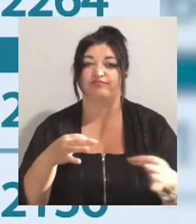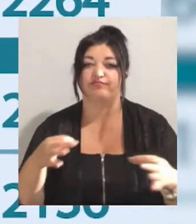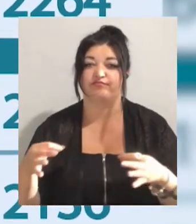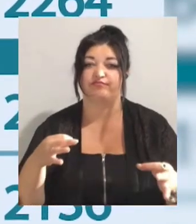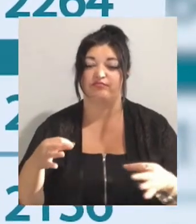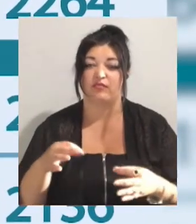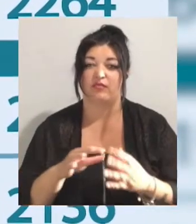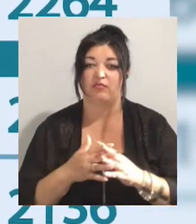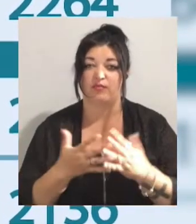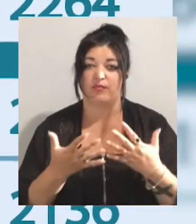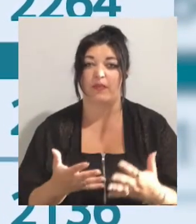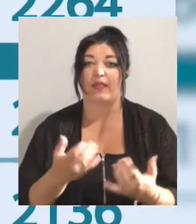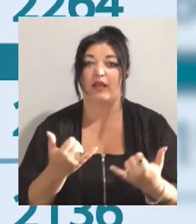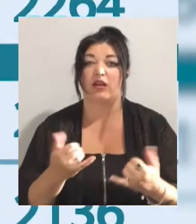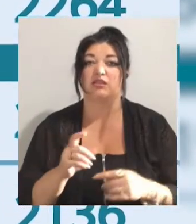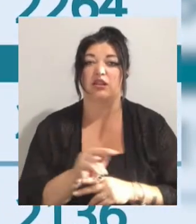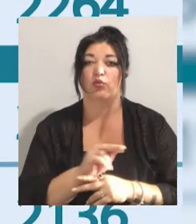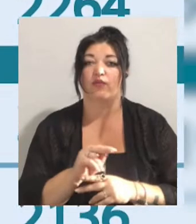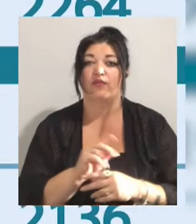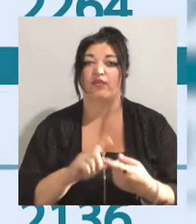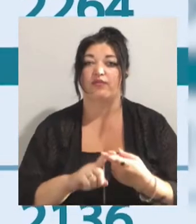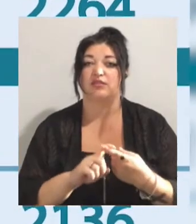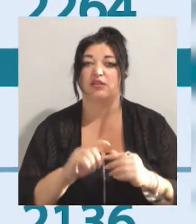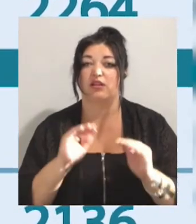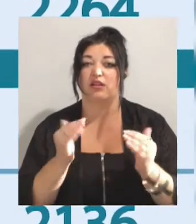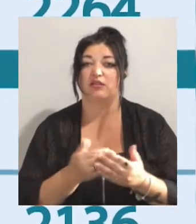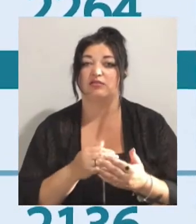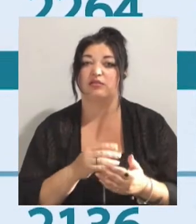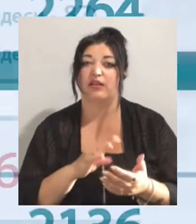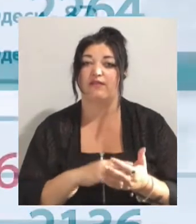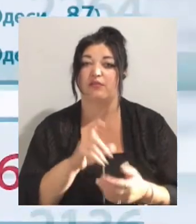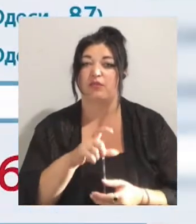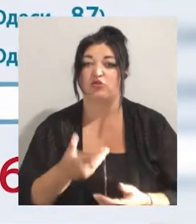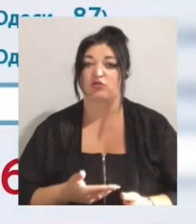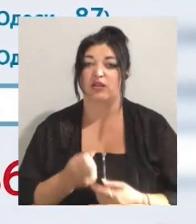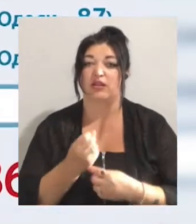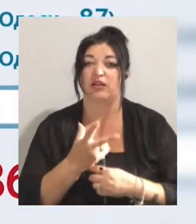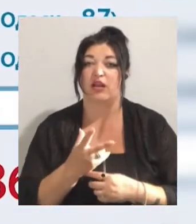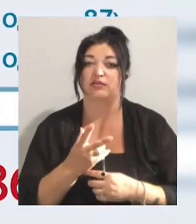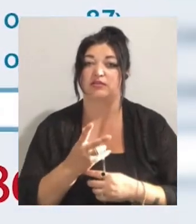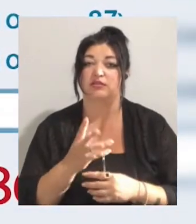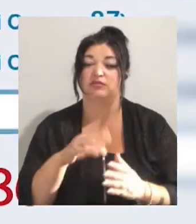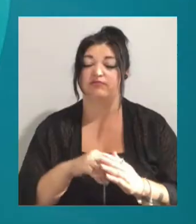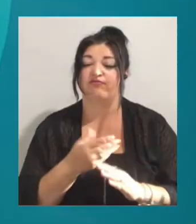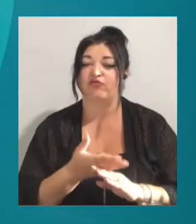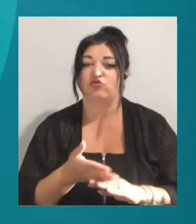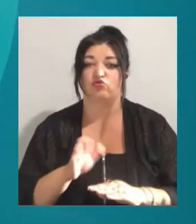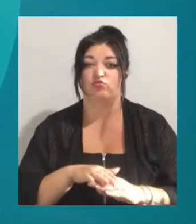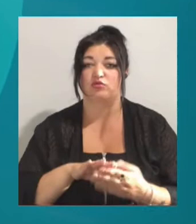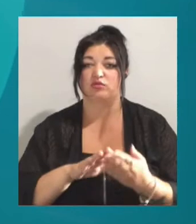Наразі на лікуванні у міській інфекційній лікарні перебувають 109 мешканців Одесьчини, 13 з них – у важкому стані.